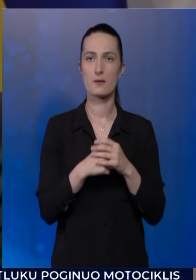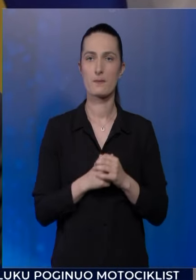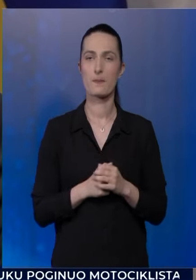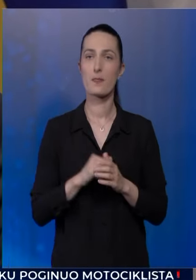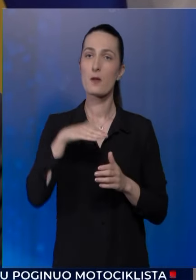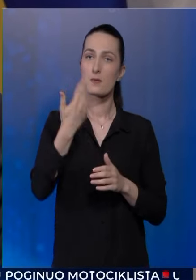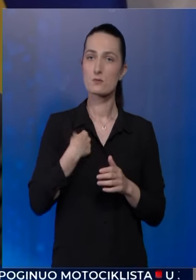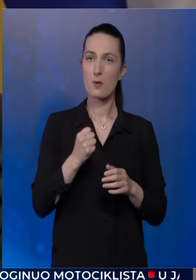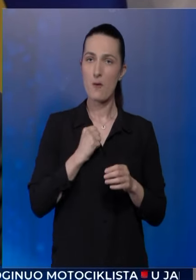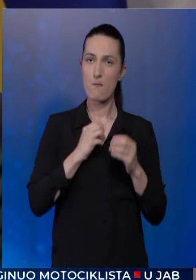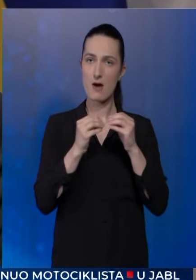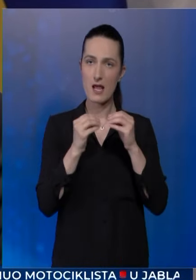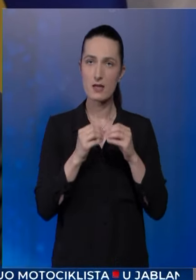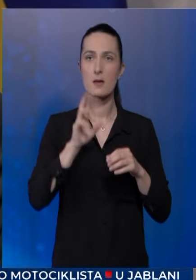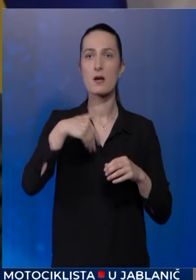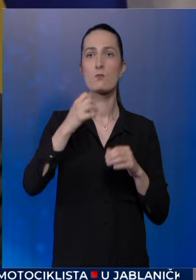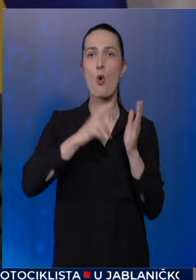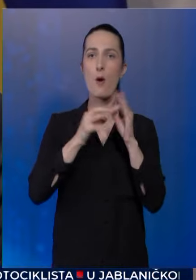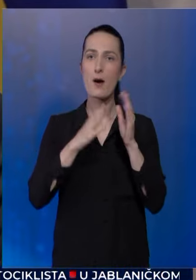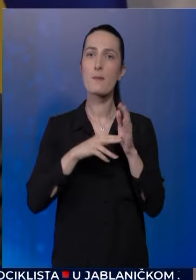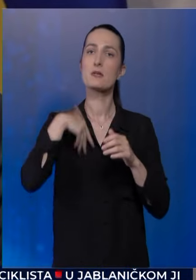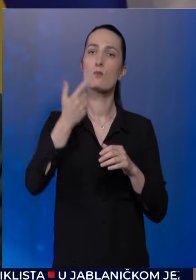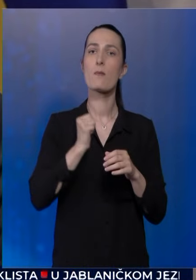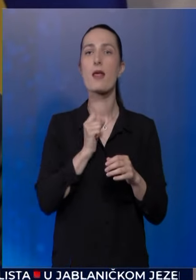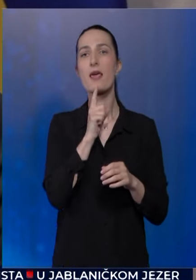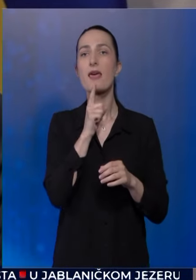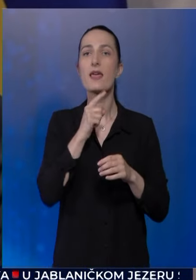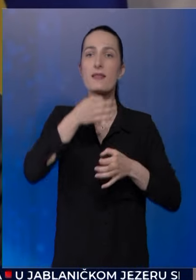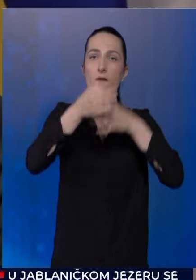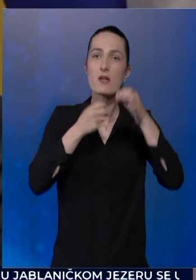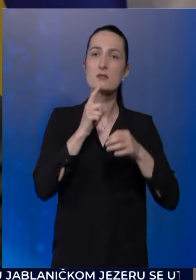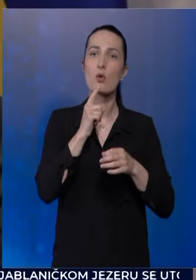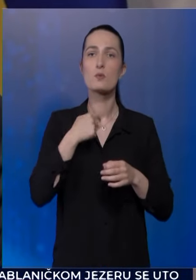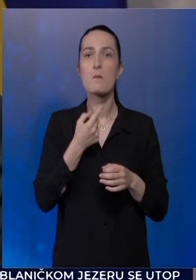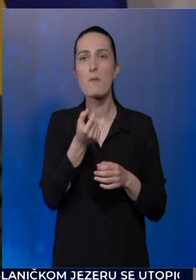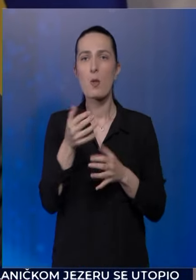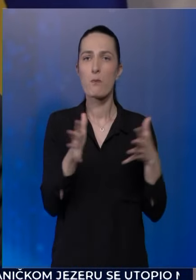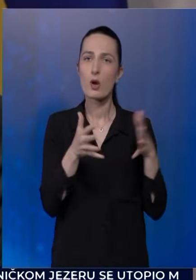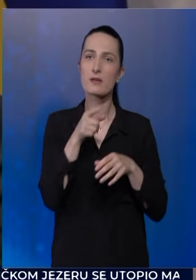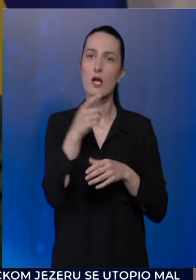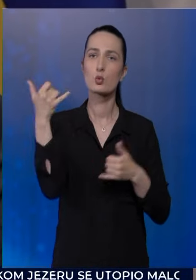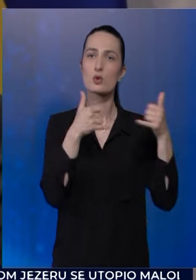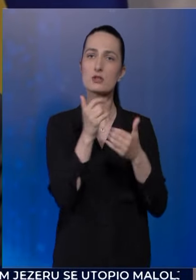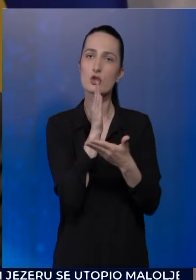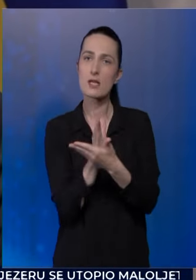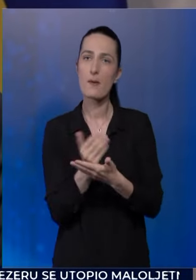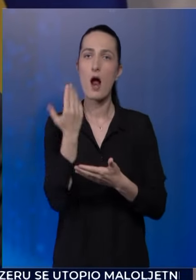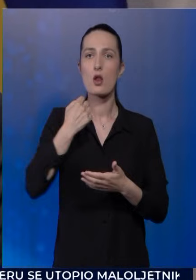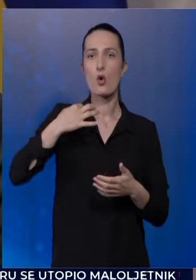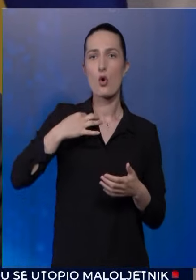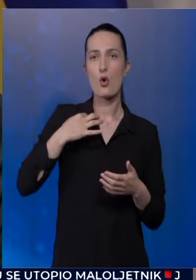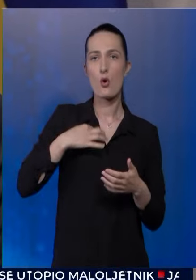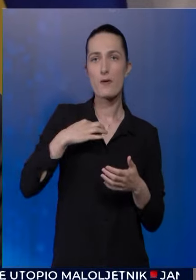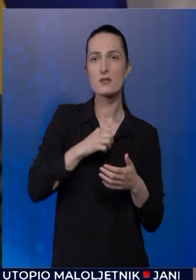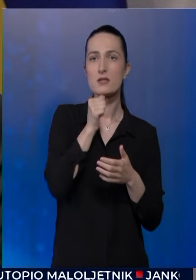viza, pa smo imali Bahrej, imali Smoman i još neke intervencije koje su nam malo poremetile taj turistički segment, ali iz obaveze,